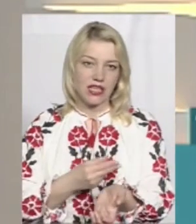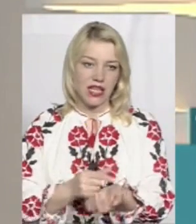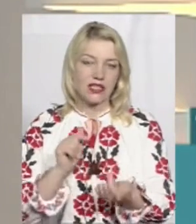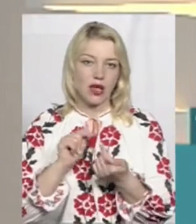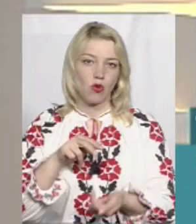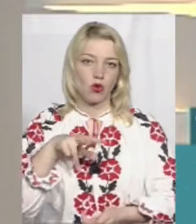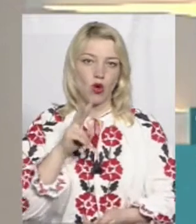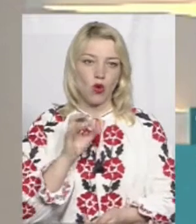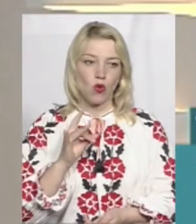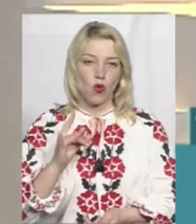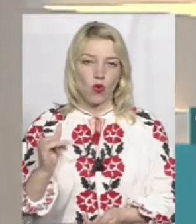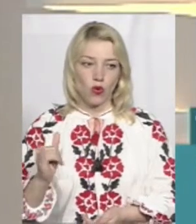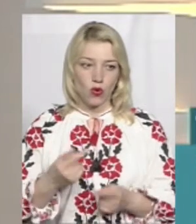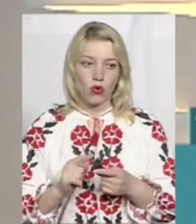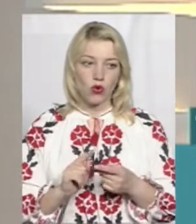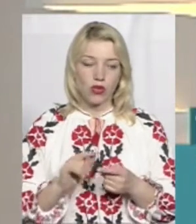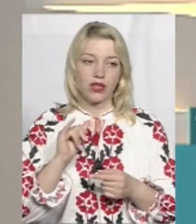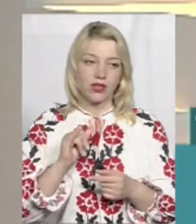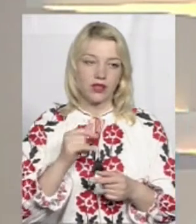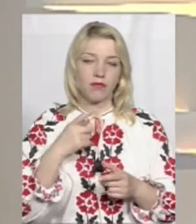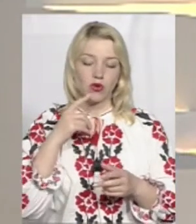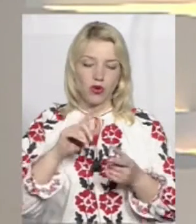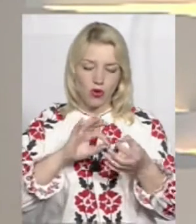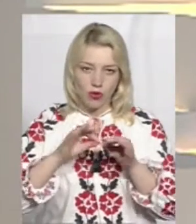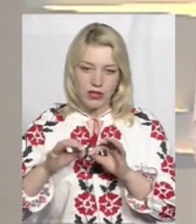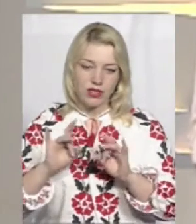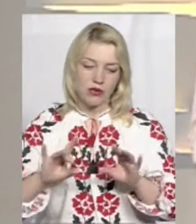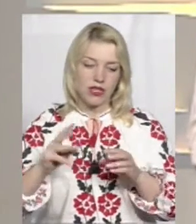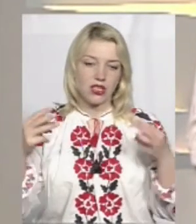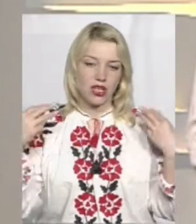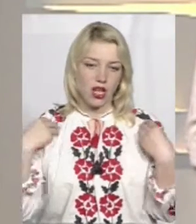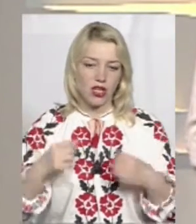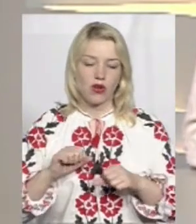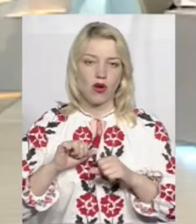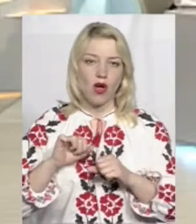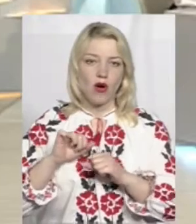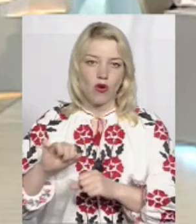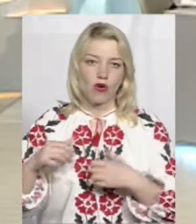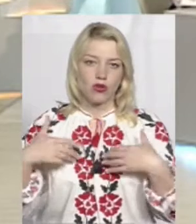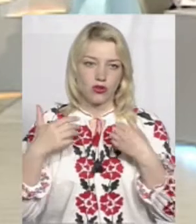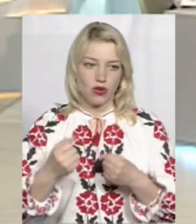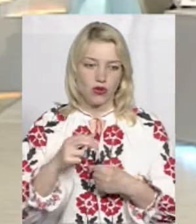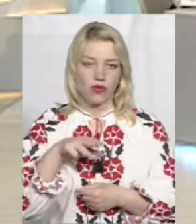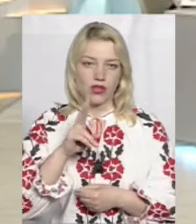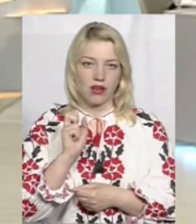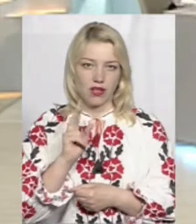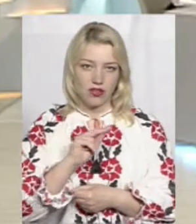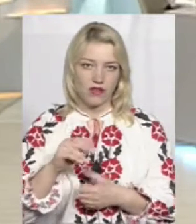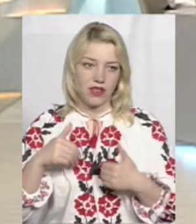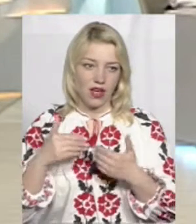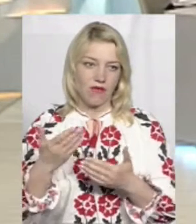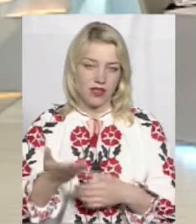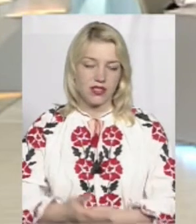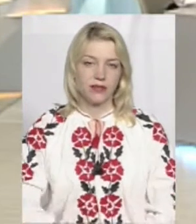проти кору. Потробиці з'ясуємо з начальником Хмельницького міського управління охорони здоров'я Борисом Ткачем. Добрий вечір. Вітаю вас.